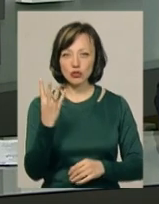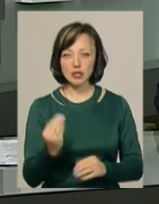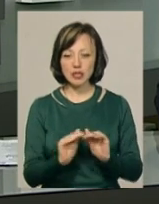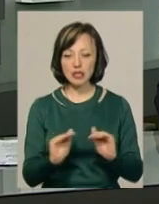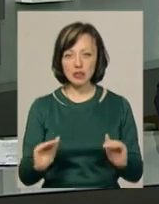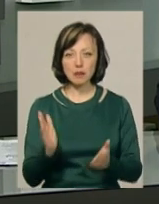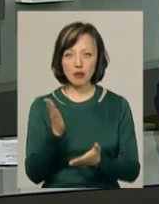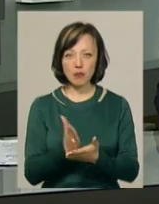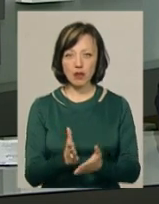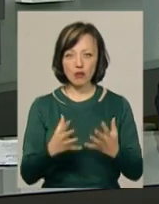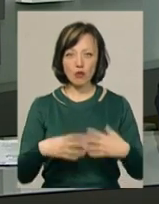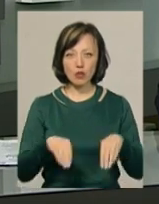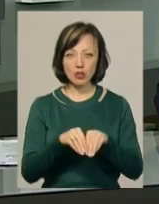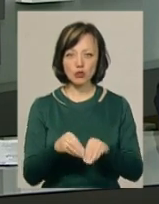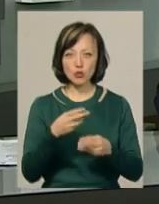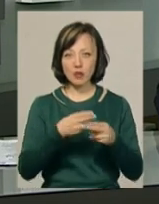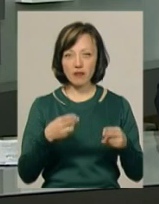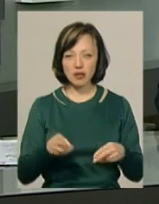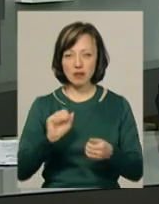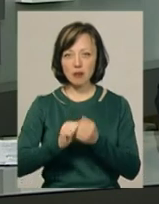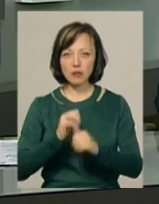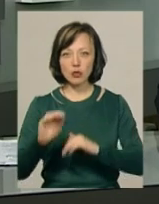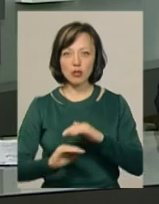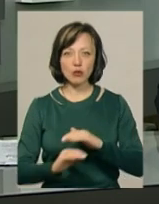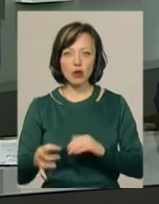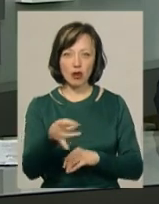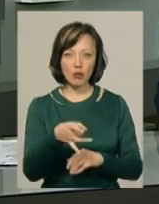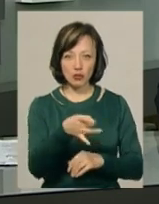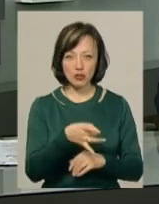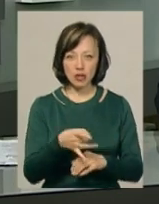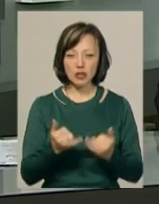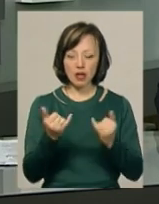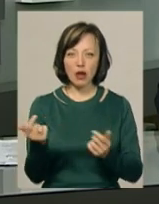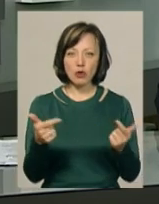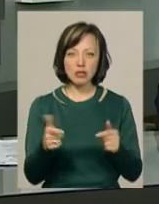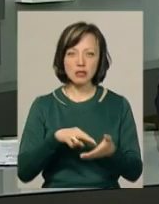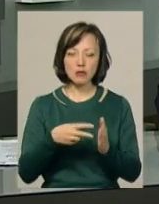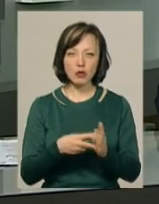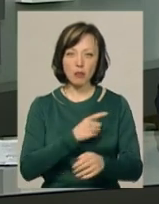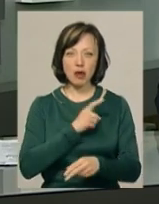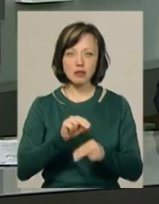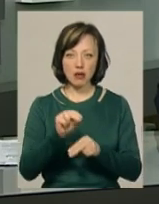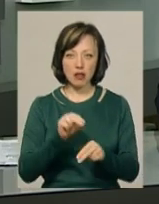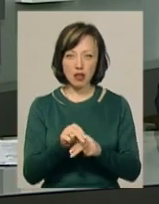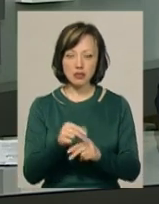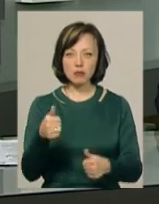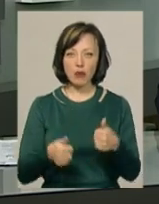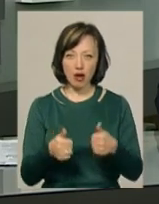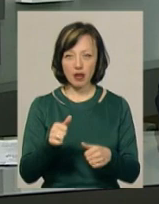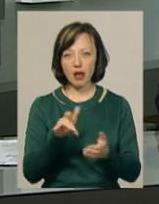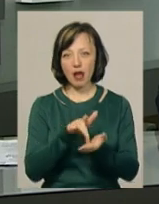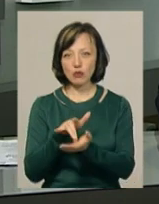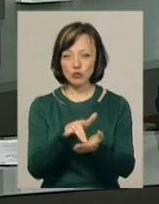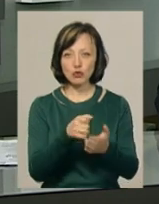діти перебуватимуть у родинах із Донецького та Кам'янець-Подільського районів. Для гостей також заплановані майстер-класи, змагання та